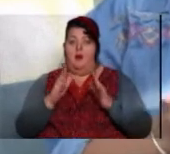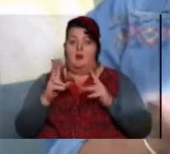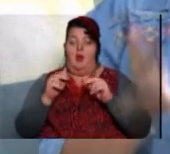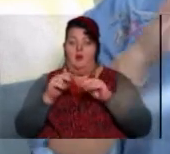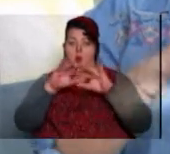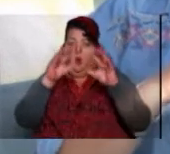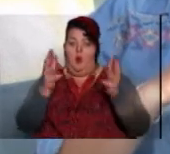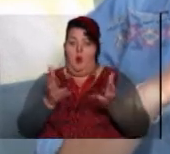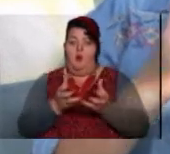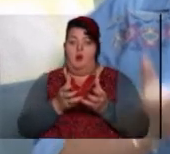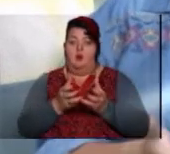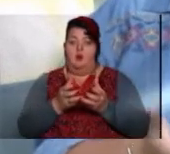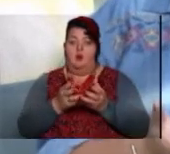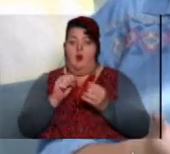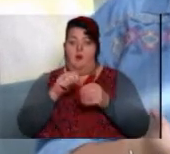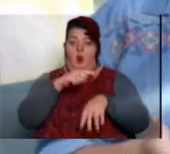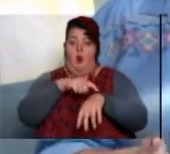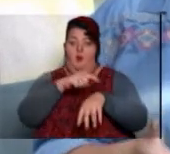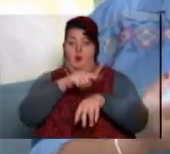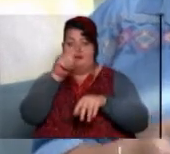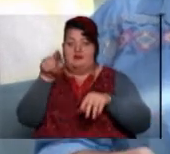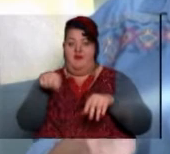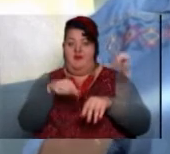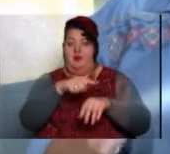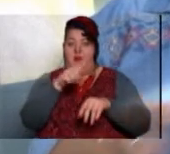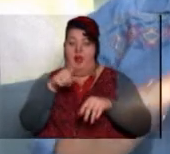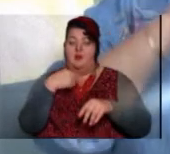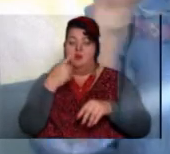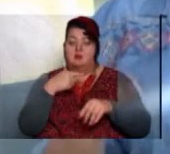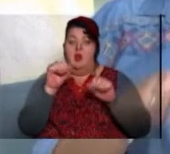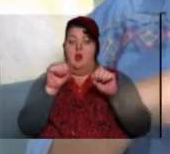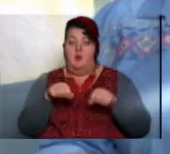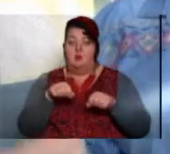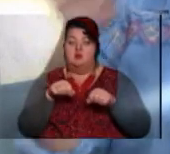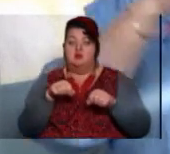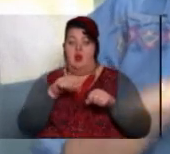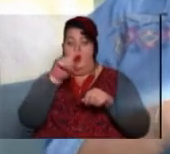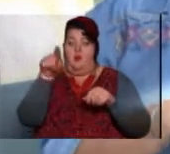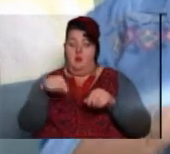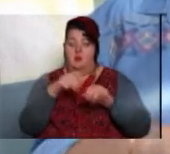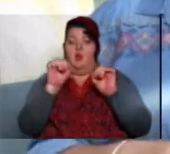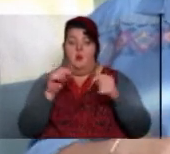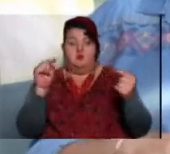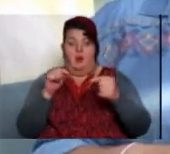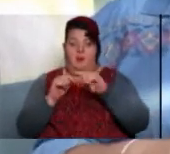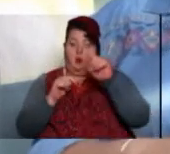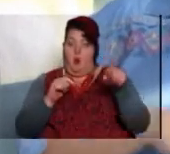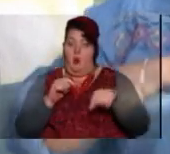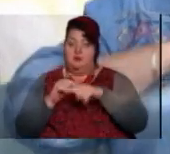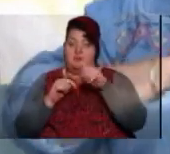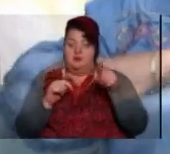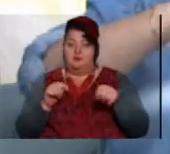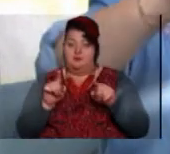колу. Або по циферблату ми ще кажемо. Можна по циферблату, проти нього. Можна